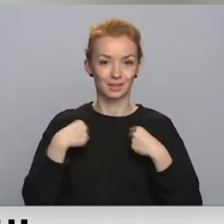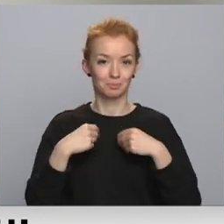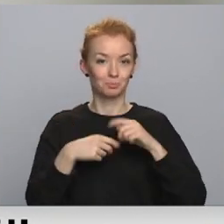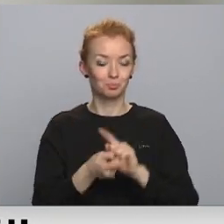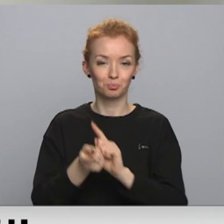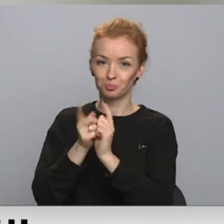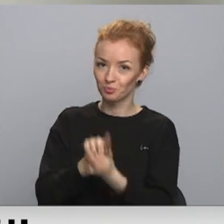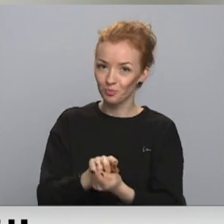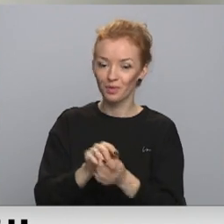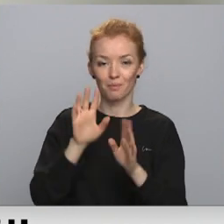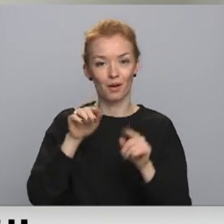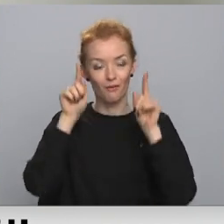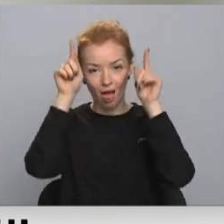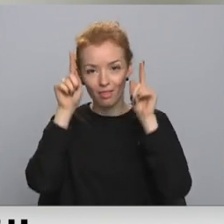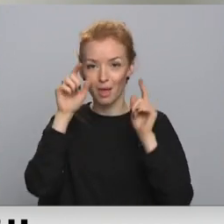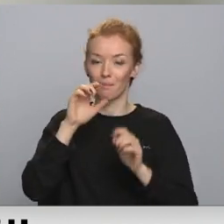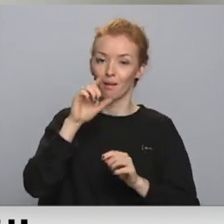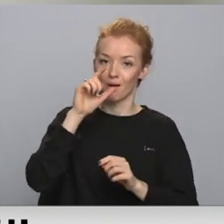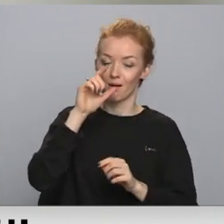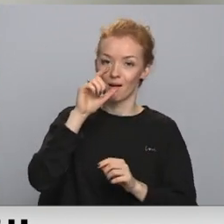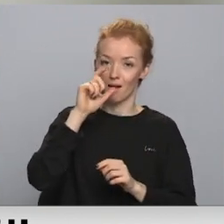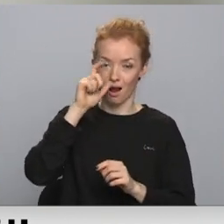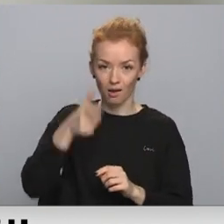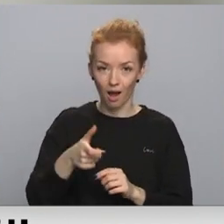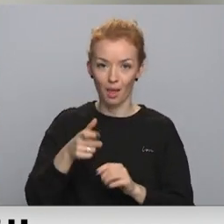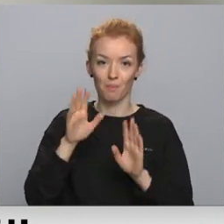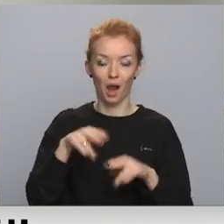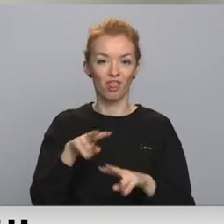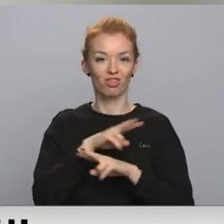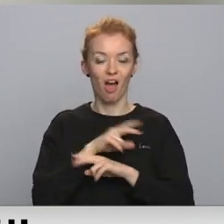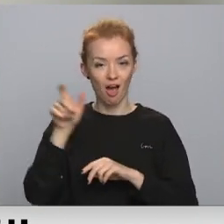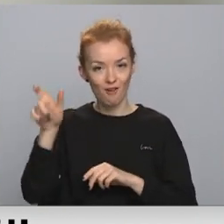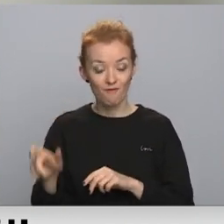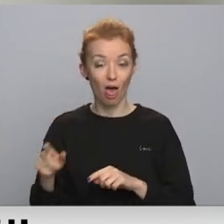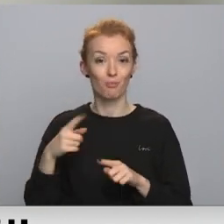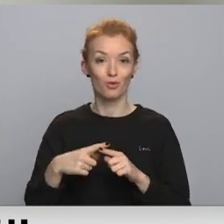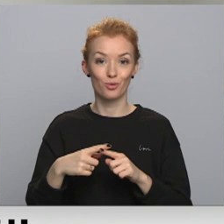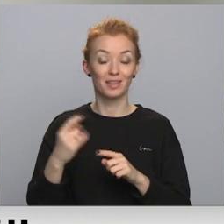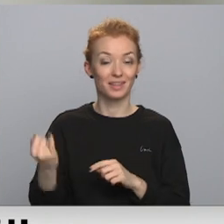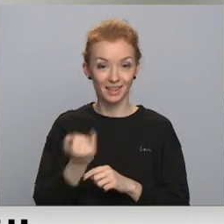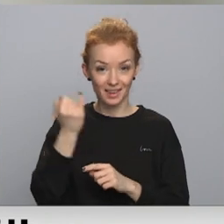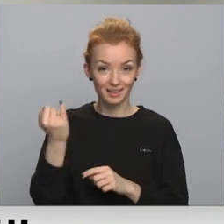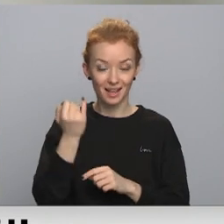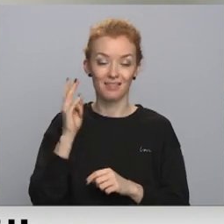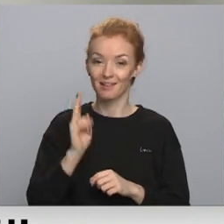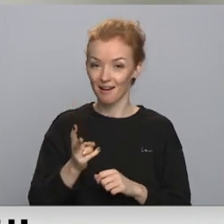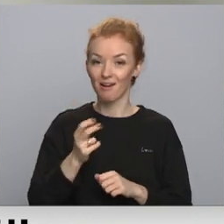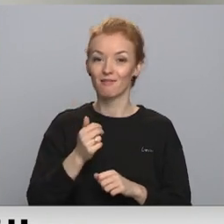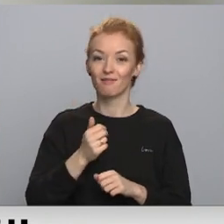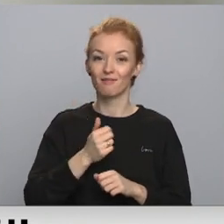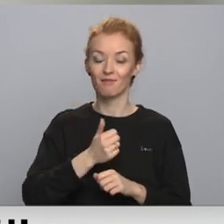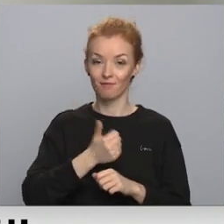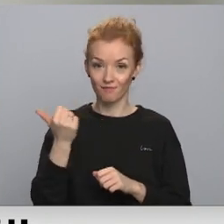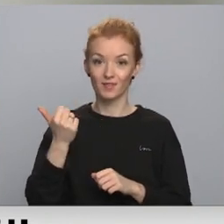par vēlniem raganāma nāvītēm. Kas bija interesanti, viņi